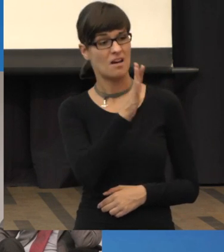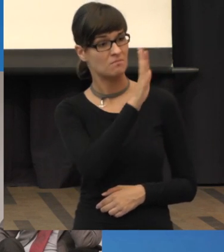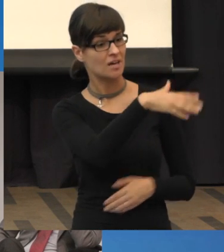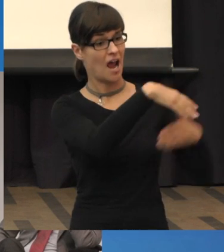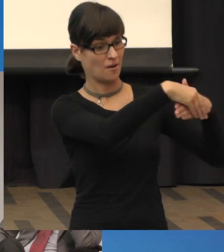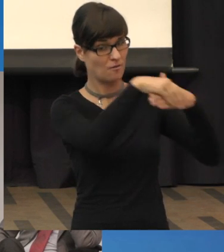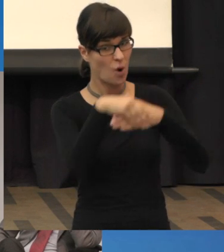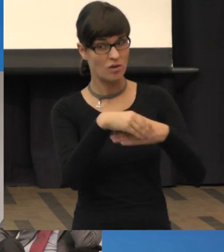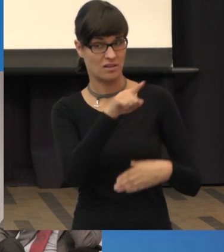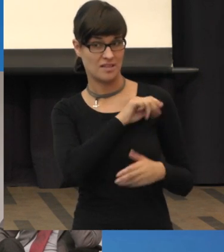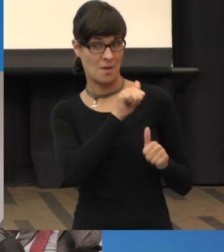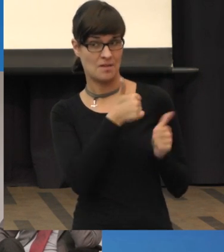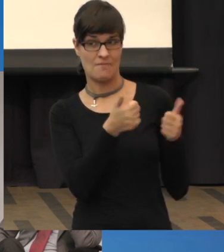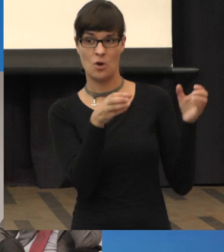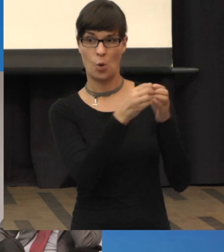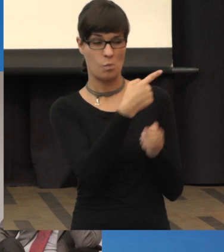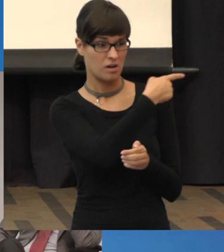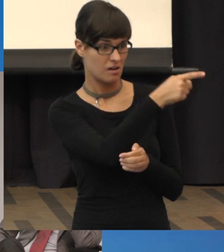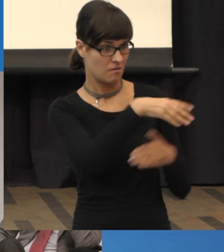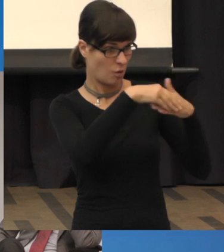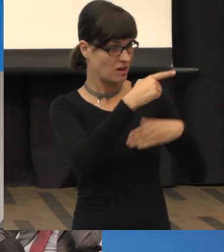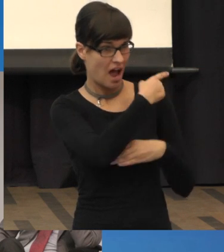ausgestattet mit den Mitteln, die man benötigt?